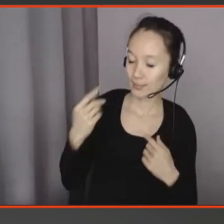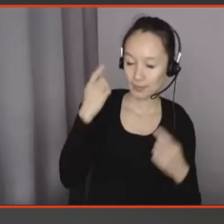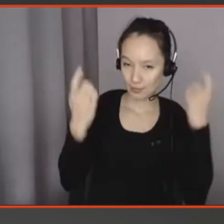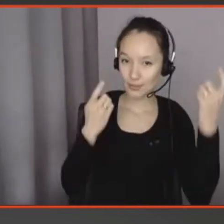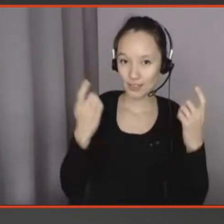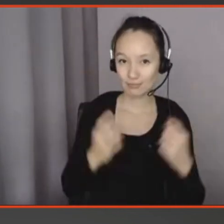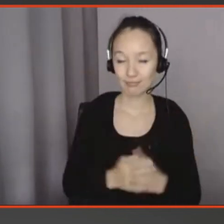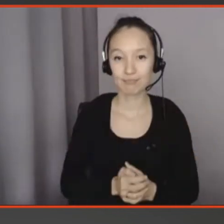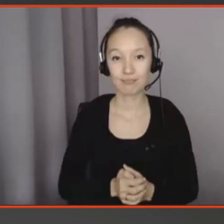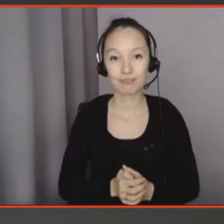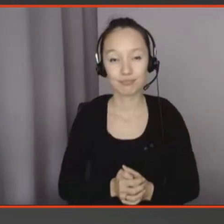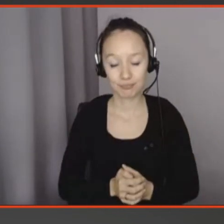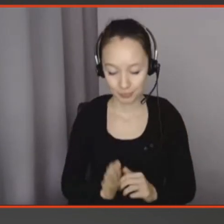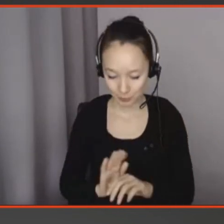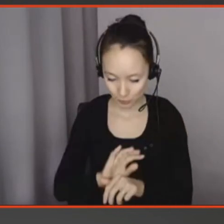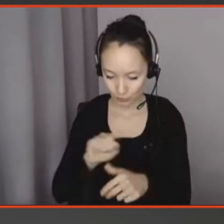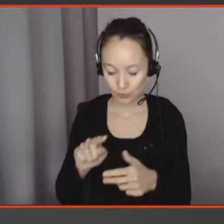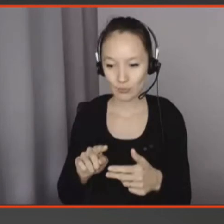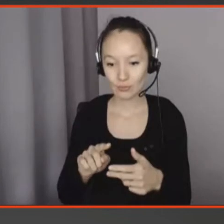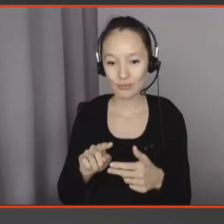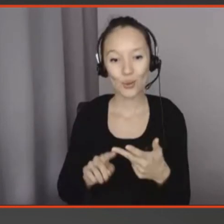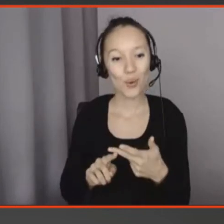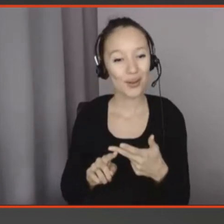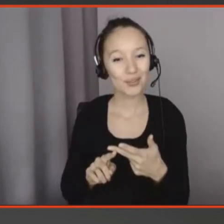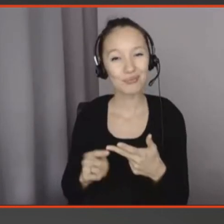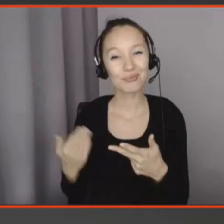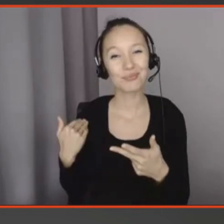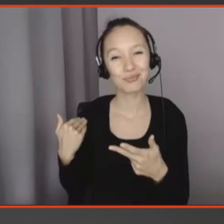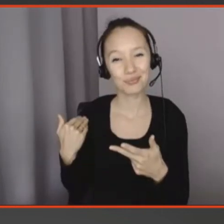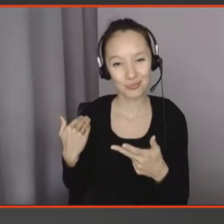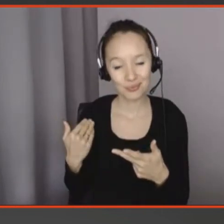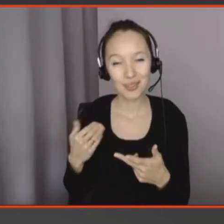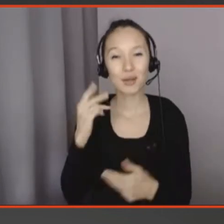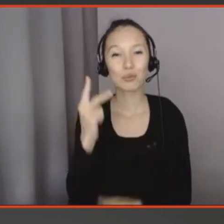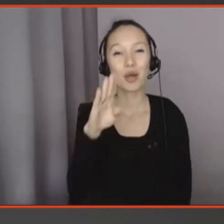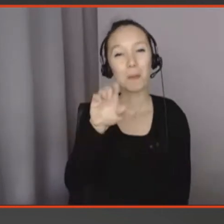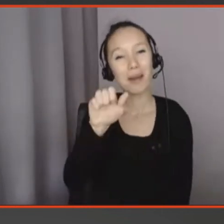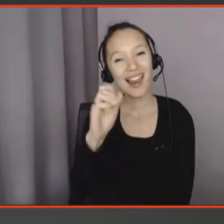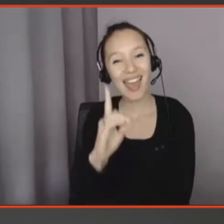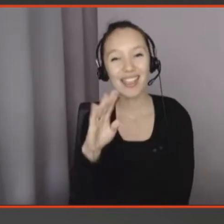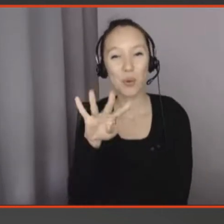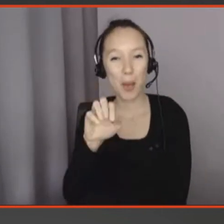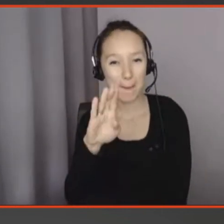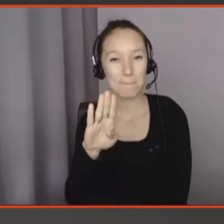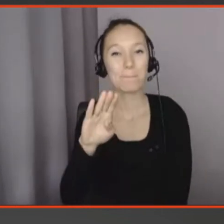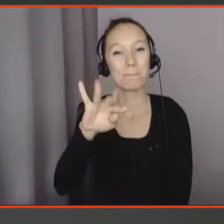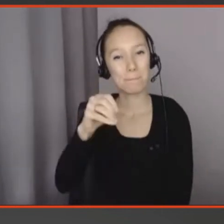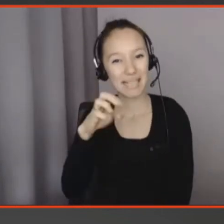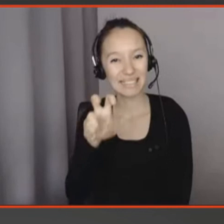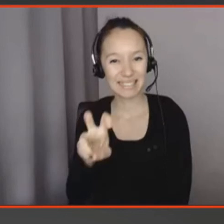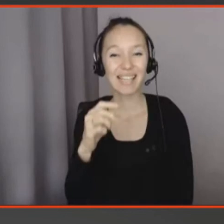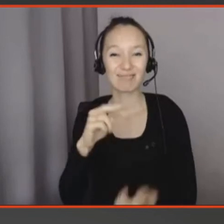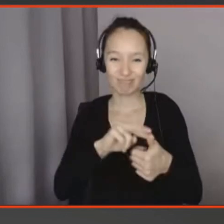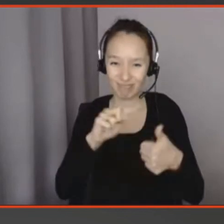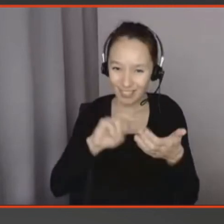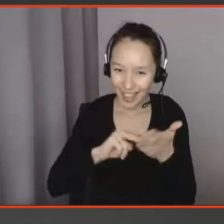Alors, si je reprends les trois profils que présente BlendWebMix, la tech, le business, le design, je pense que chacun a définitivement